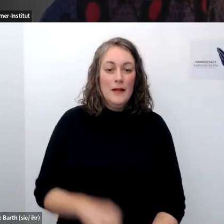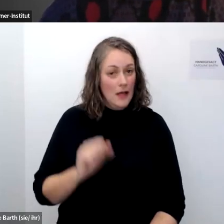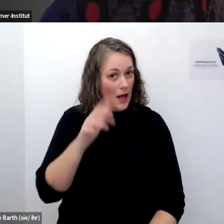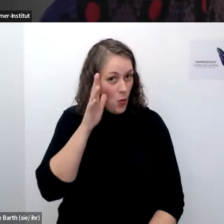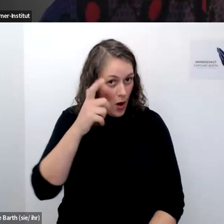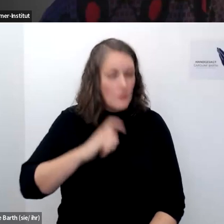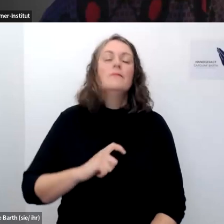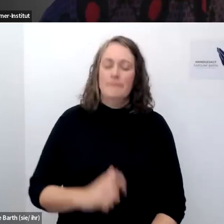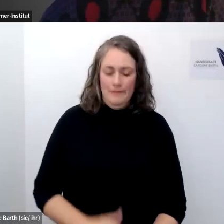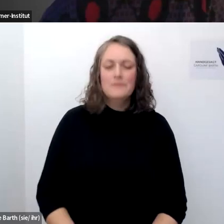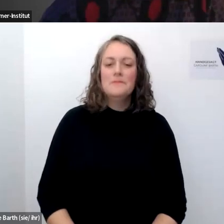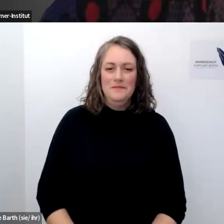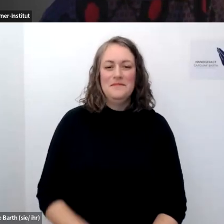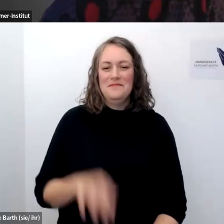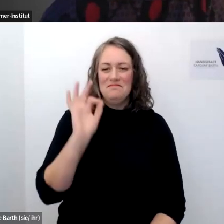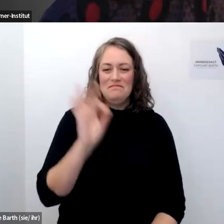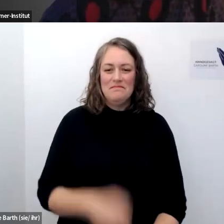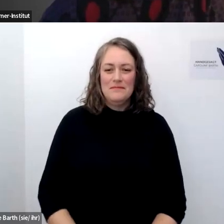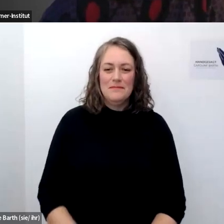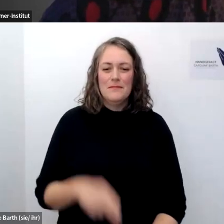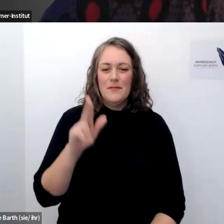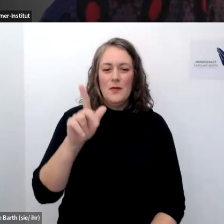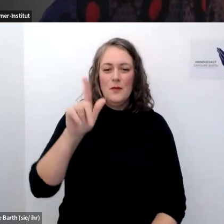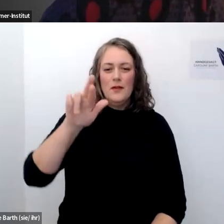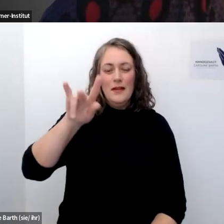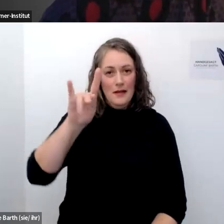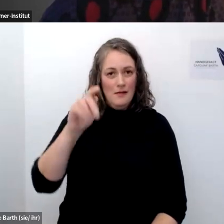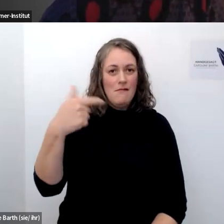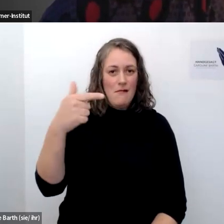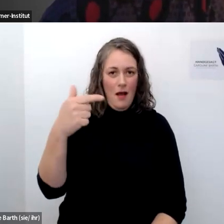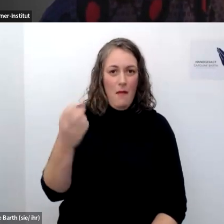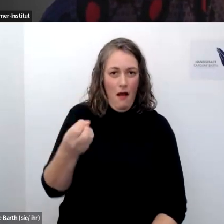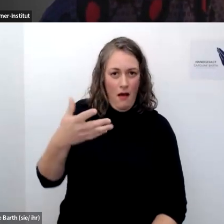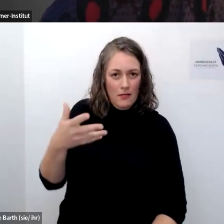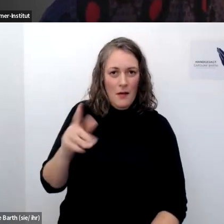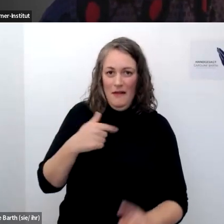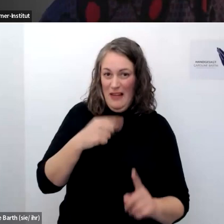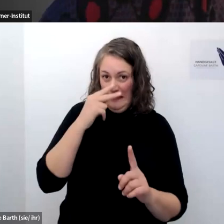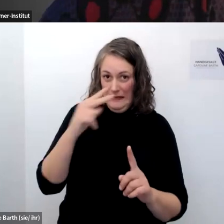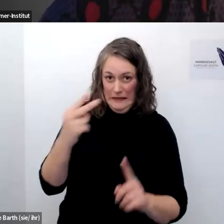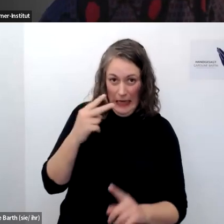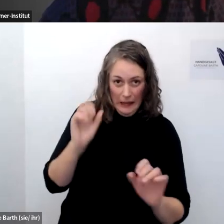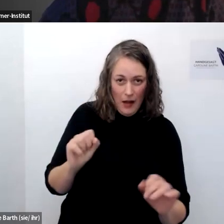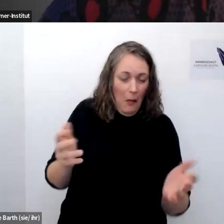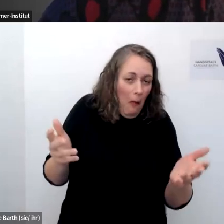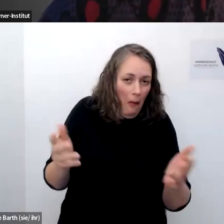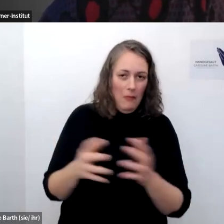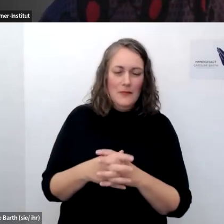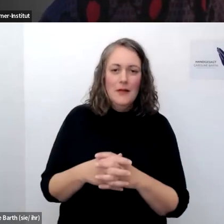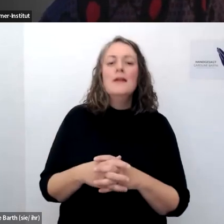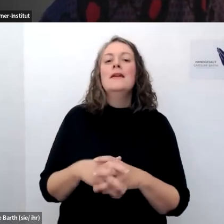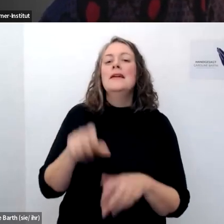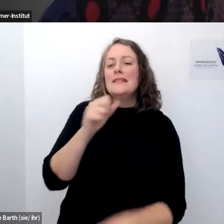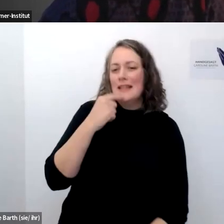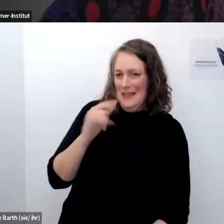ja gut ich habe auch die kamera eingeschaltet ich weiß aber nicht ob ich zu sehen bin du bist zu